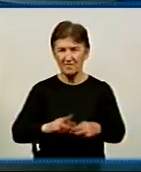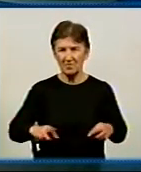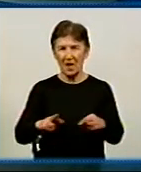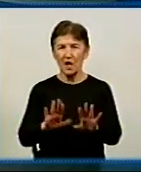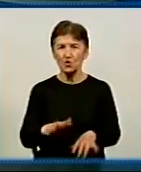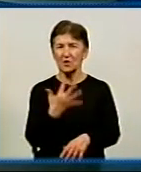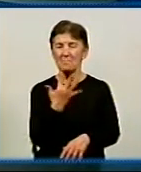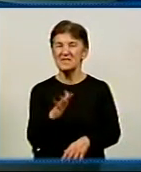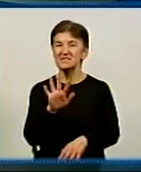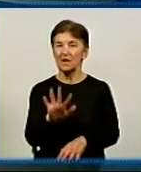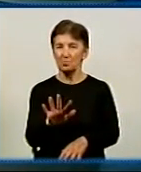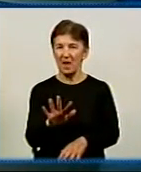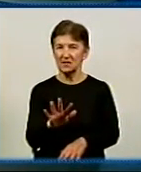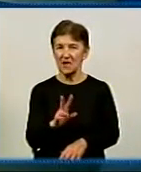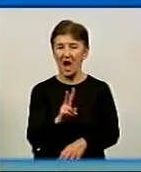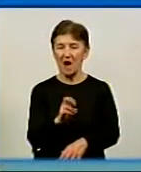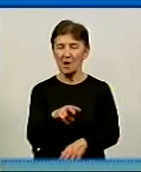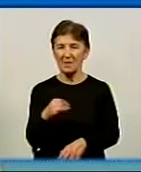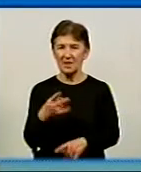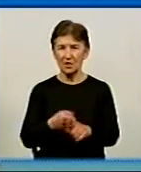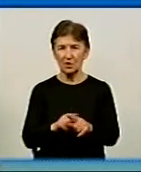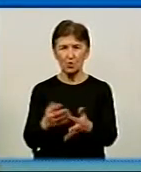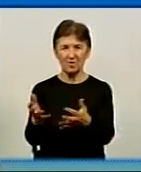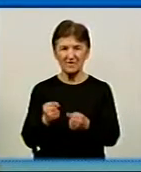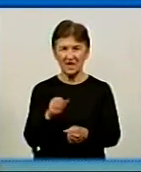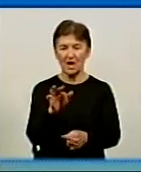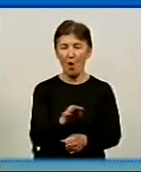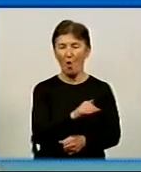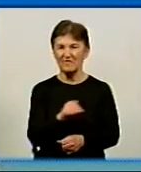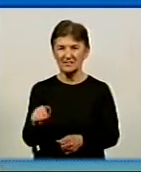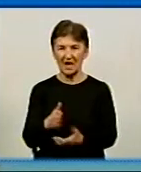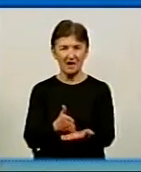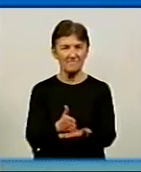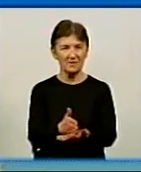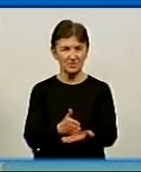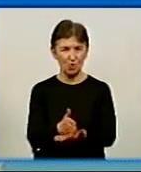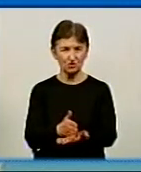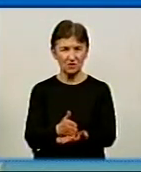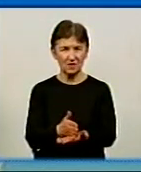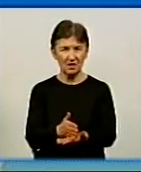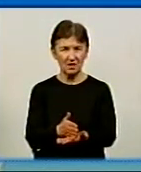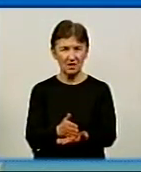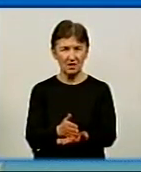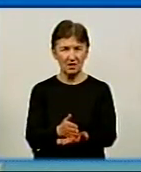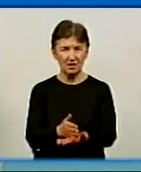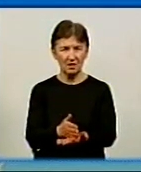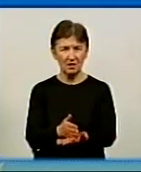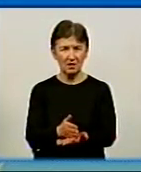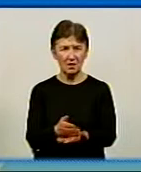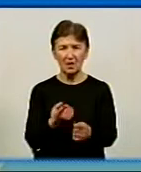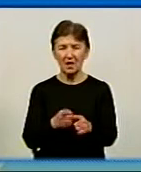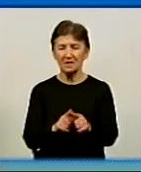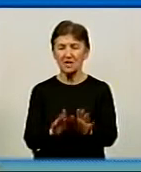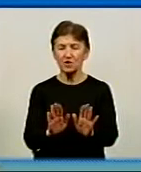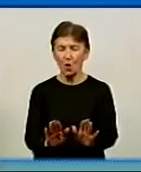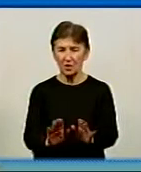капеланів всього. Це ті, які взяли на посади, офіціально, в Штатах вони входять. І це тільки